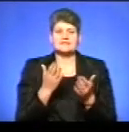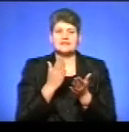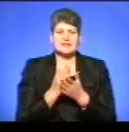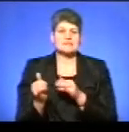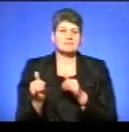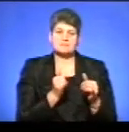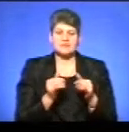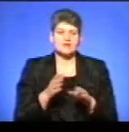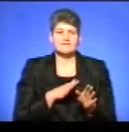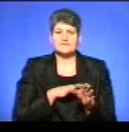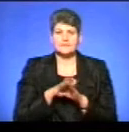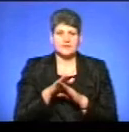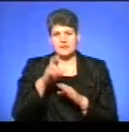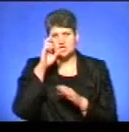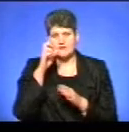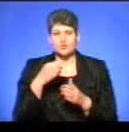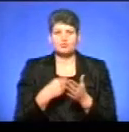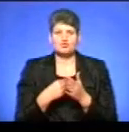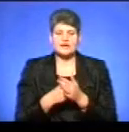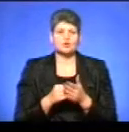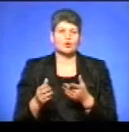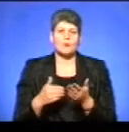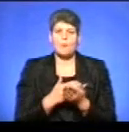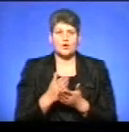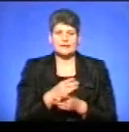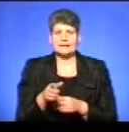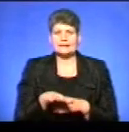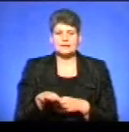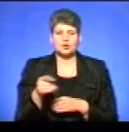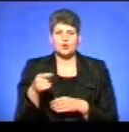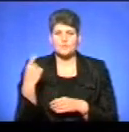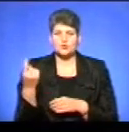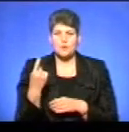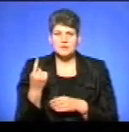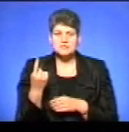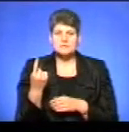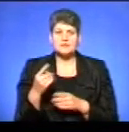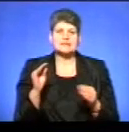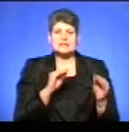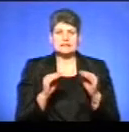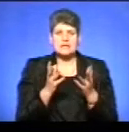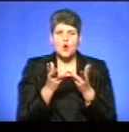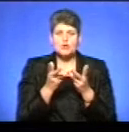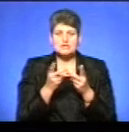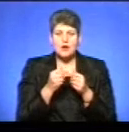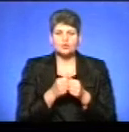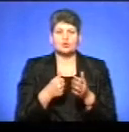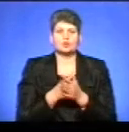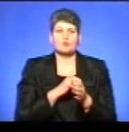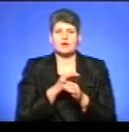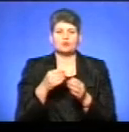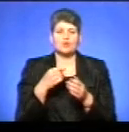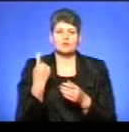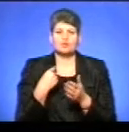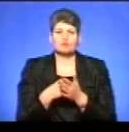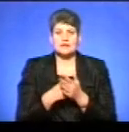забезпечення реалізації державної бюджетної політики на території Тернопільської області, складання розрахунків до проакту обласного бюджету